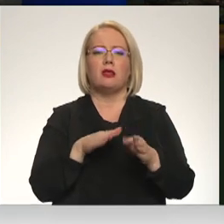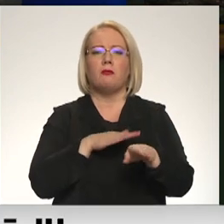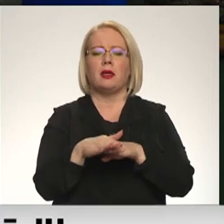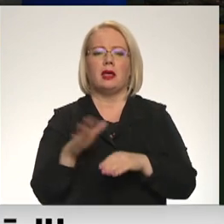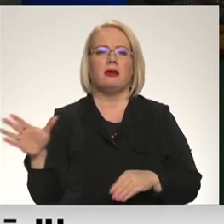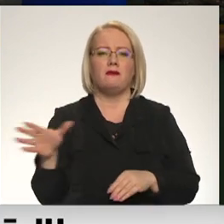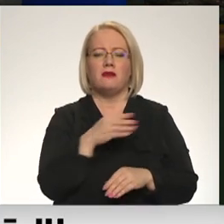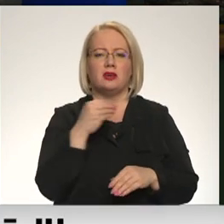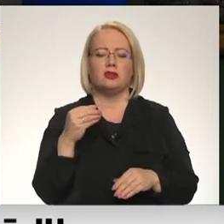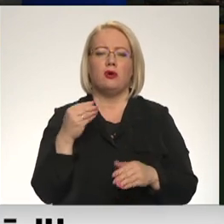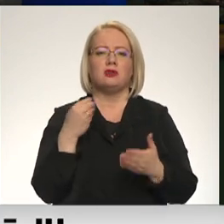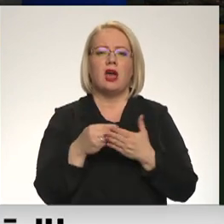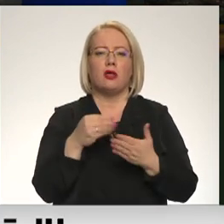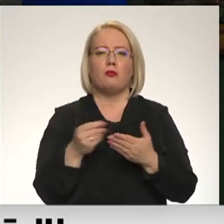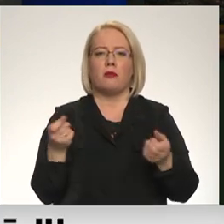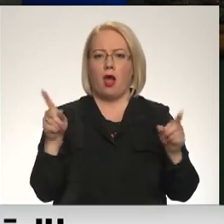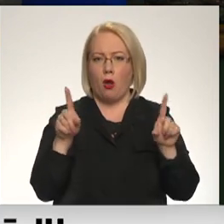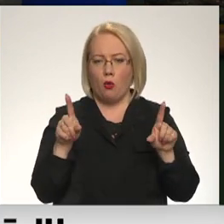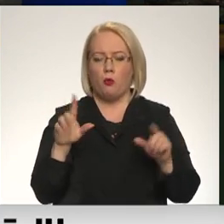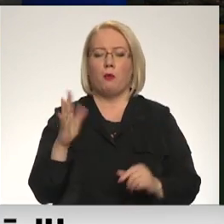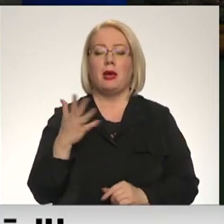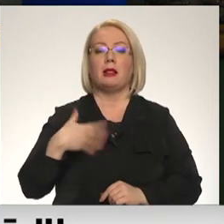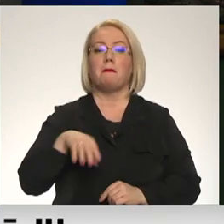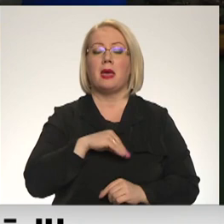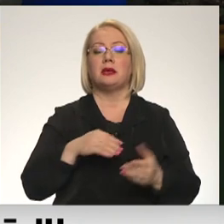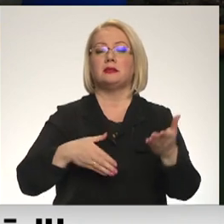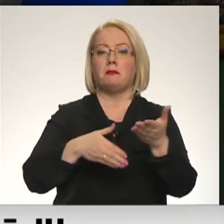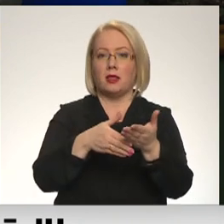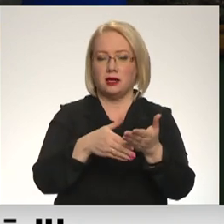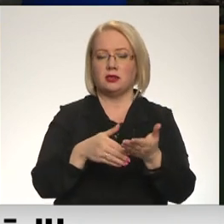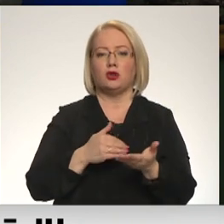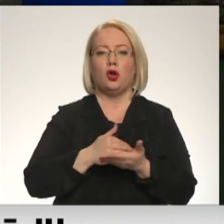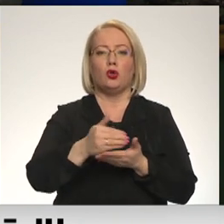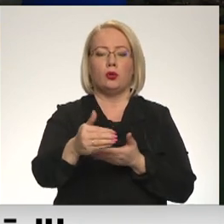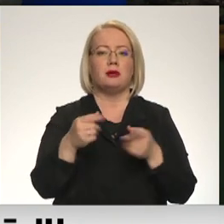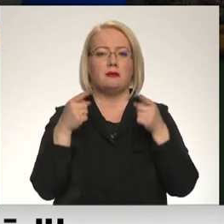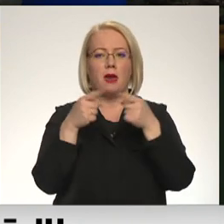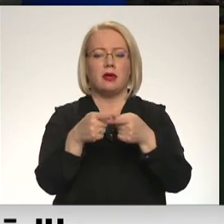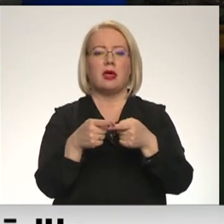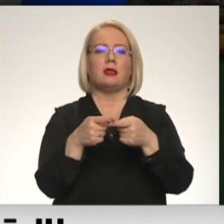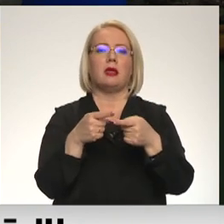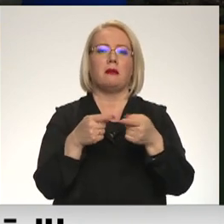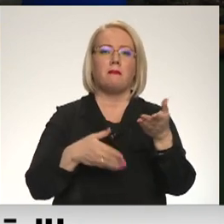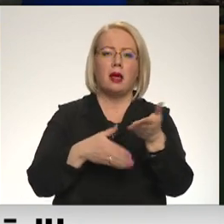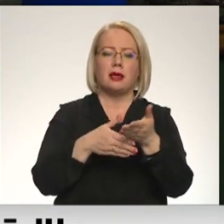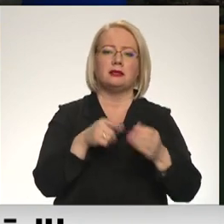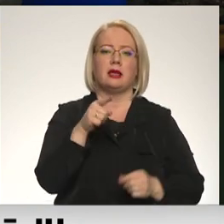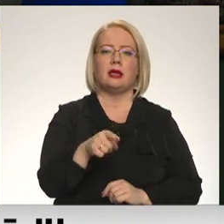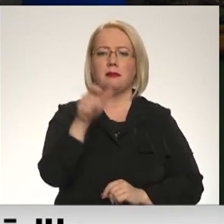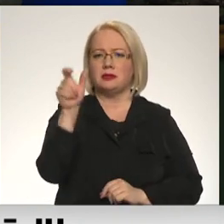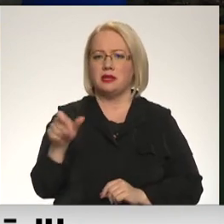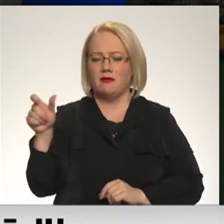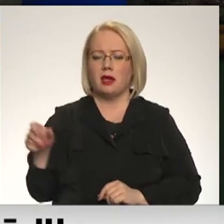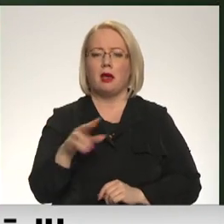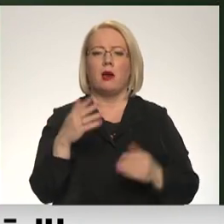cenu pieaugumu. Bet mēs palīdzēsim un turpināsim mērķēti palīdzēt tiem, kuriem mēs